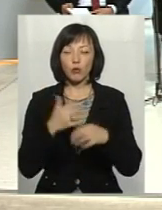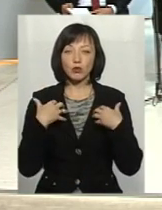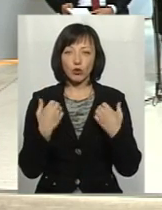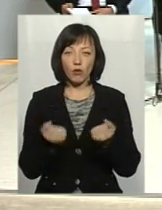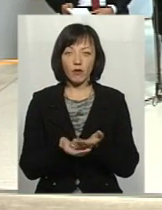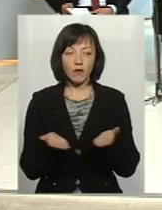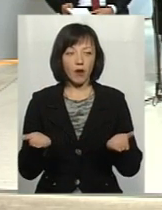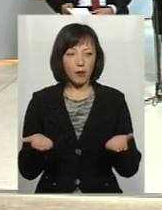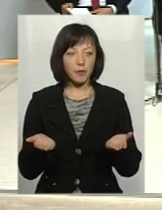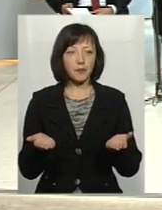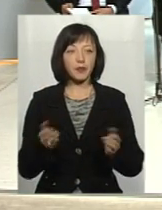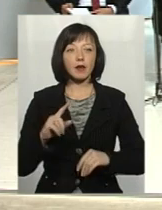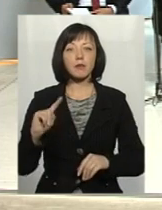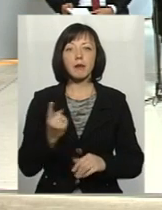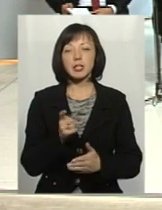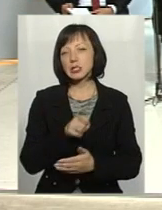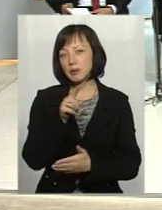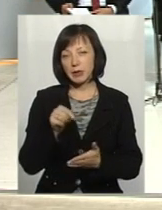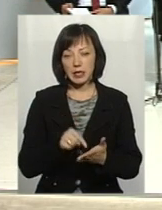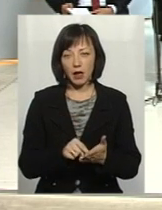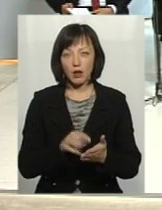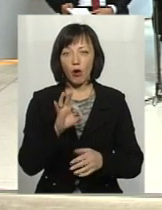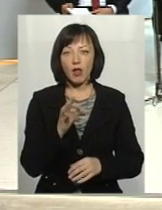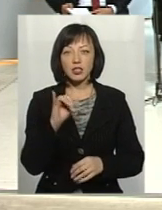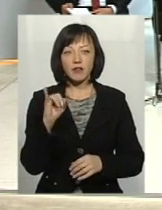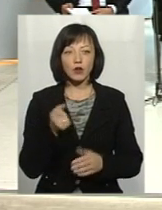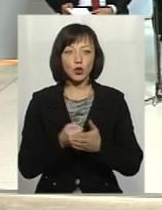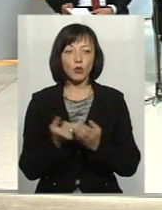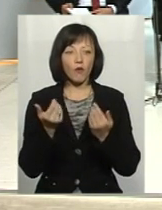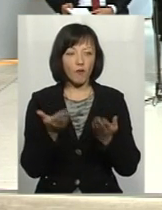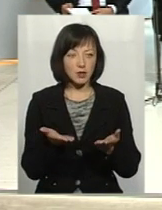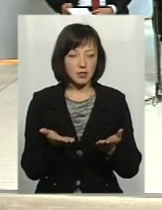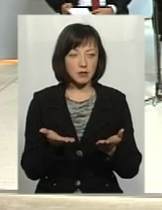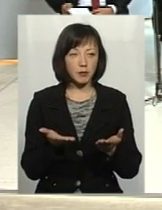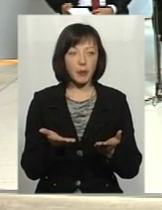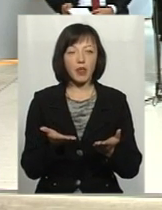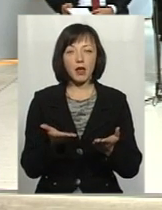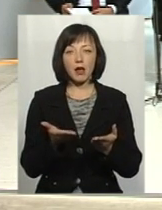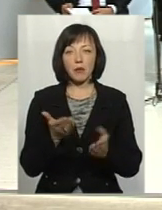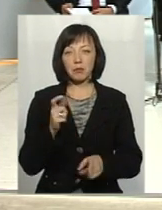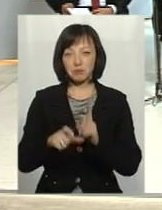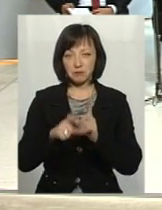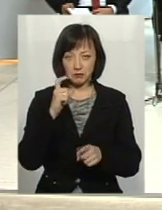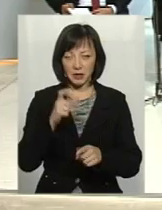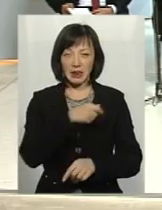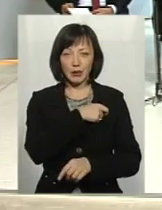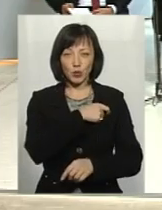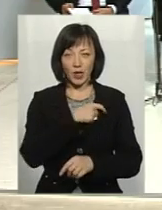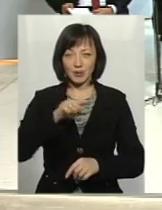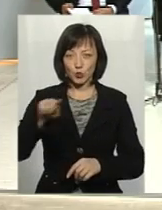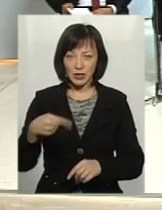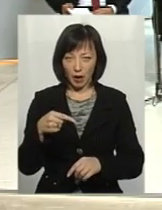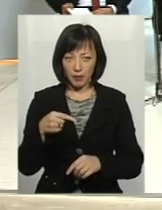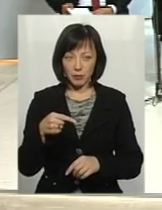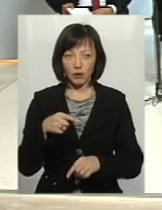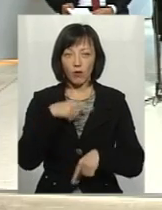шановні гості. І перше запитання, Олеже Івановичу, до вас. В закиді, власне, в депутатському запиті,